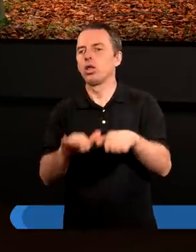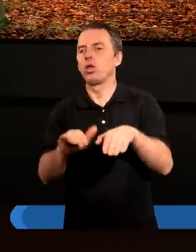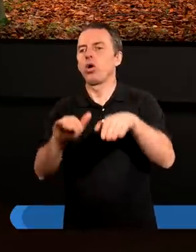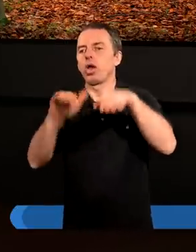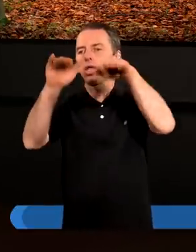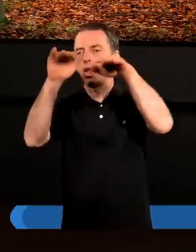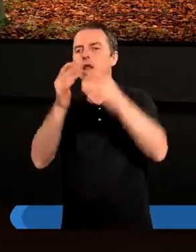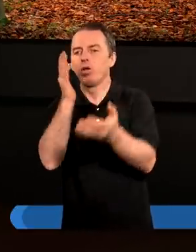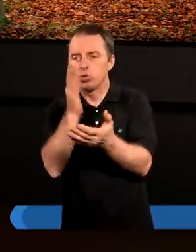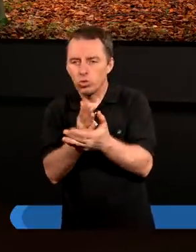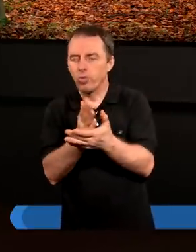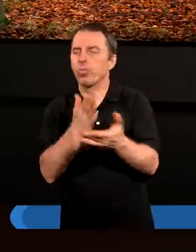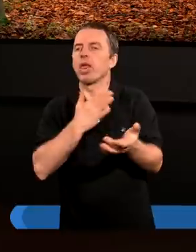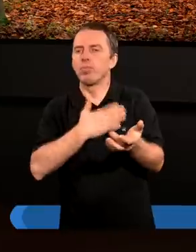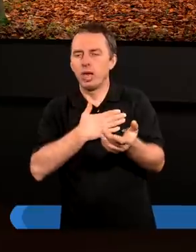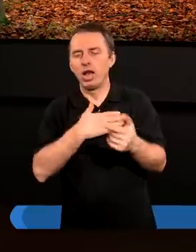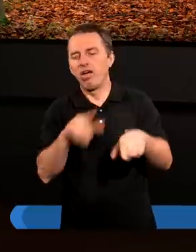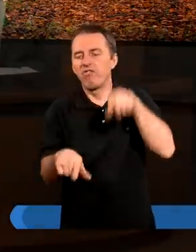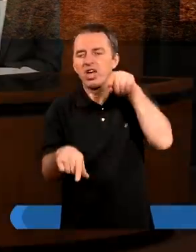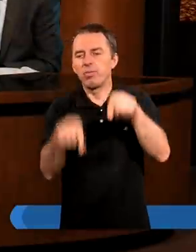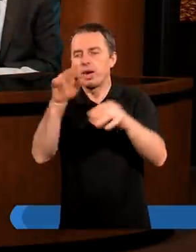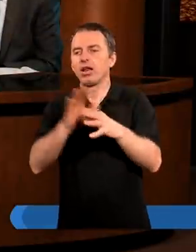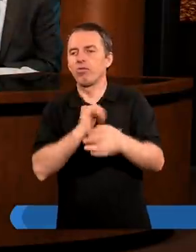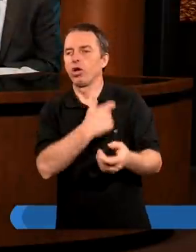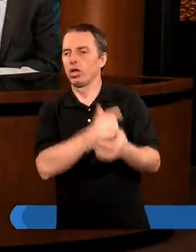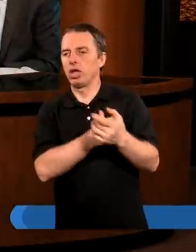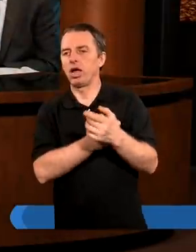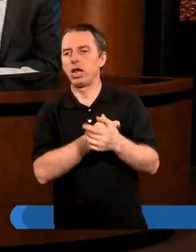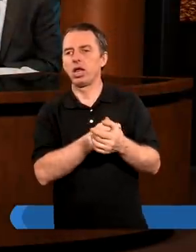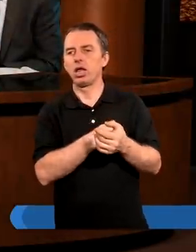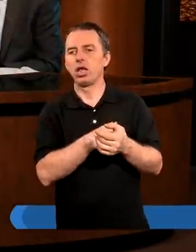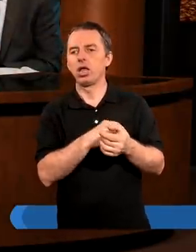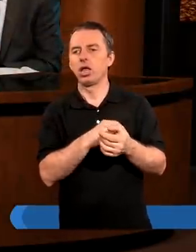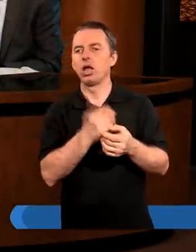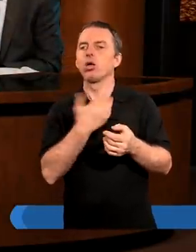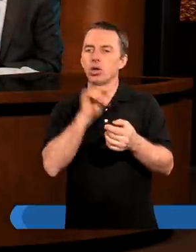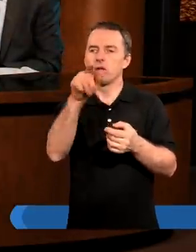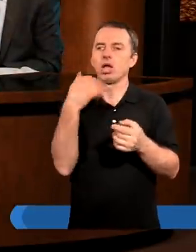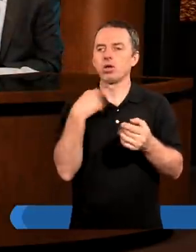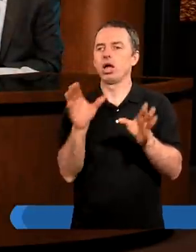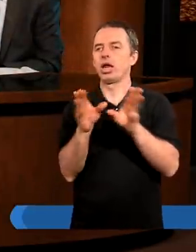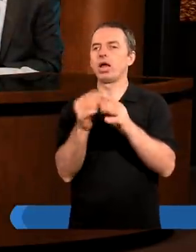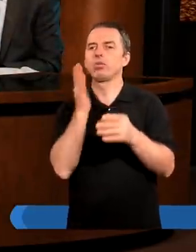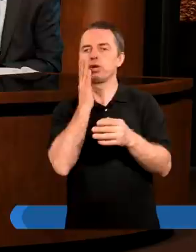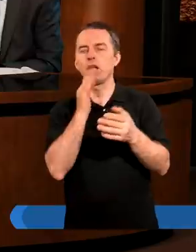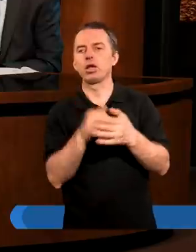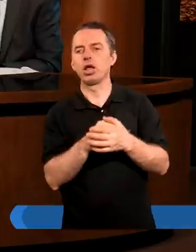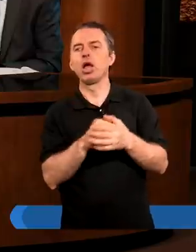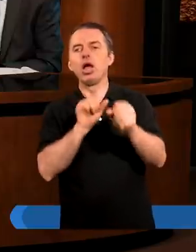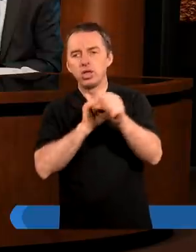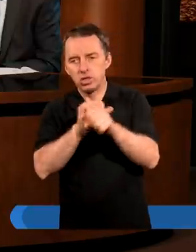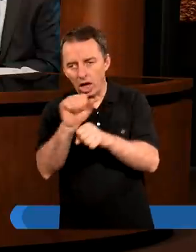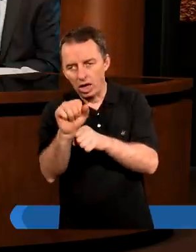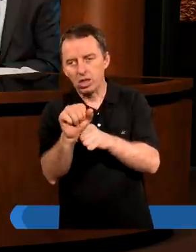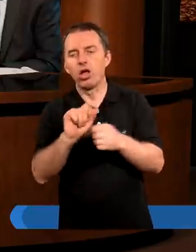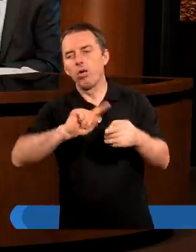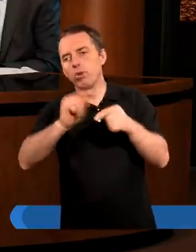dorasali, już mieli wybranki swoich serc, mówimy, o nie, to jest Kasia. Jesteś